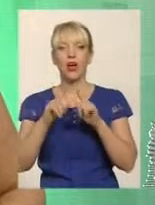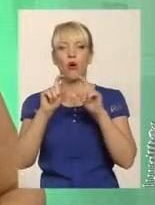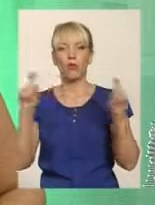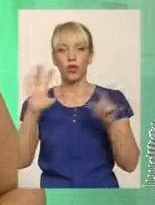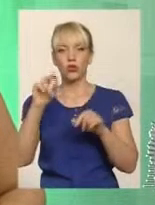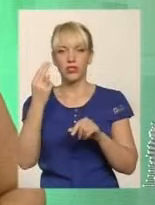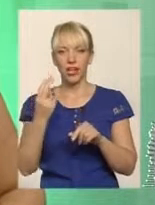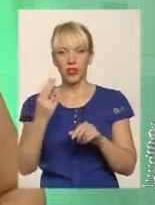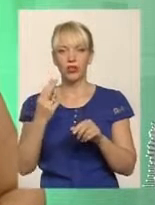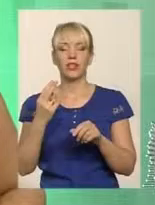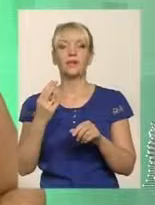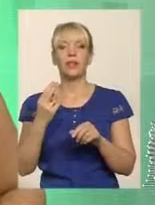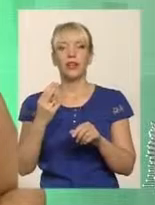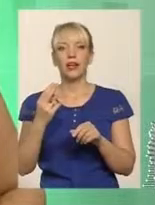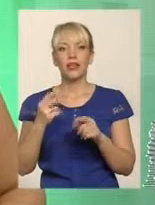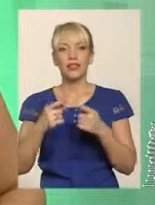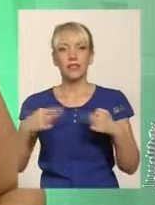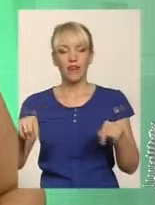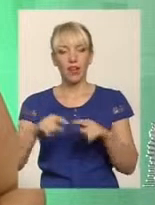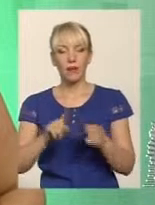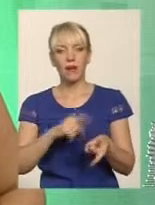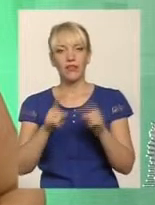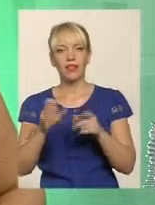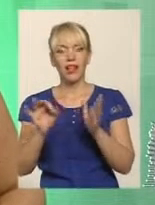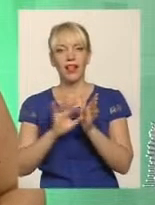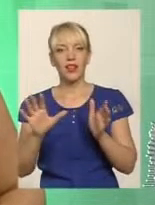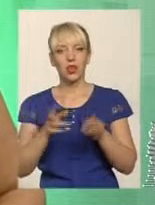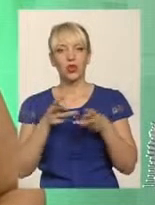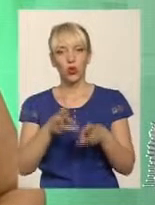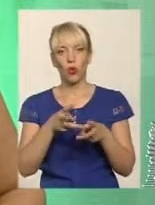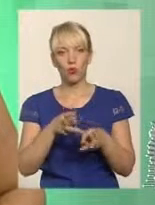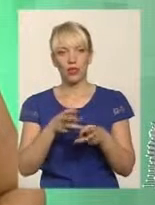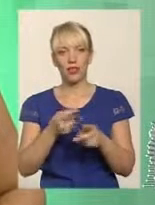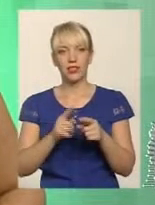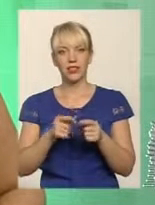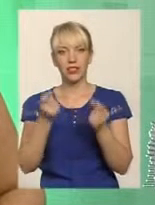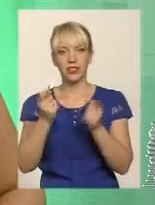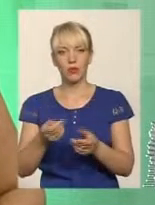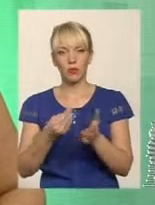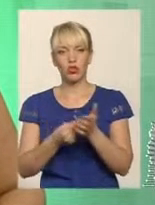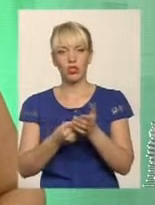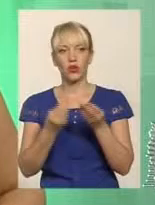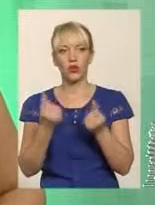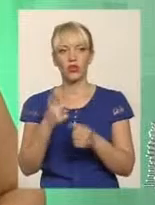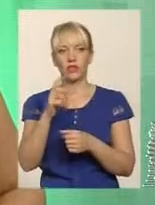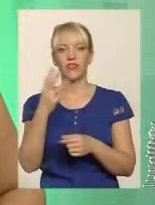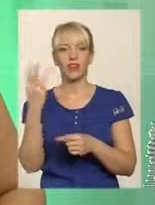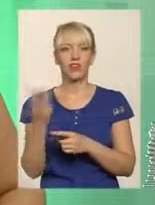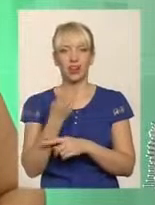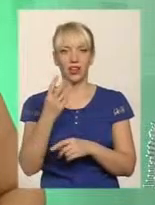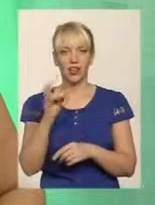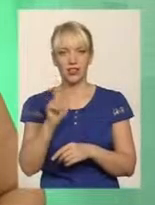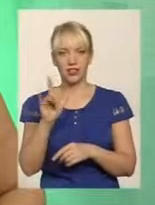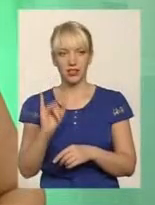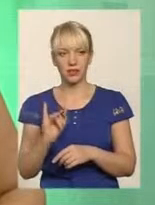електроопалення. Це дає здешевлення бюджетних коштів у три рази. Ось така ось